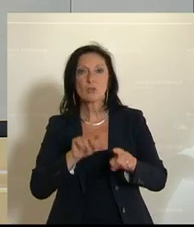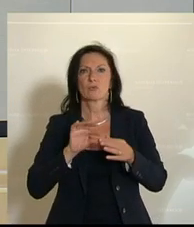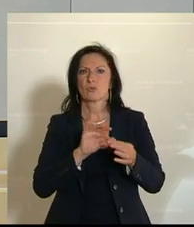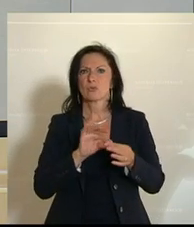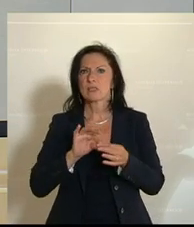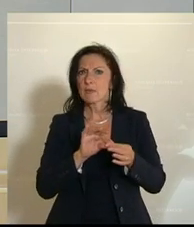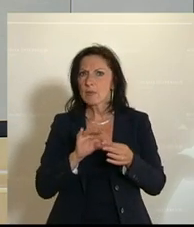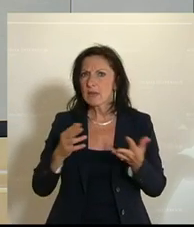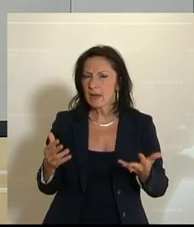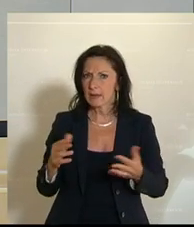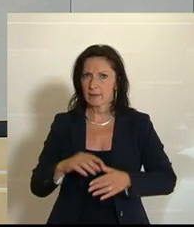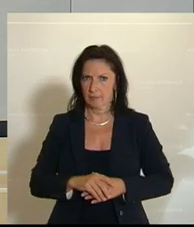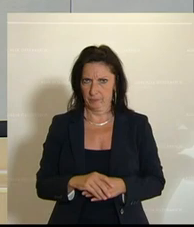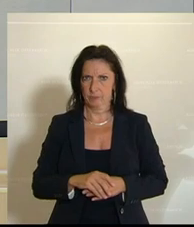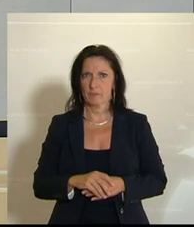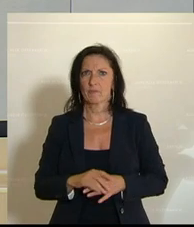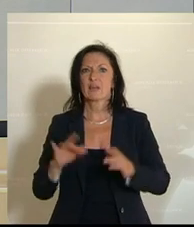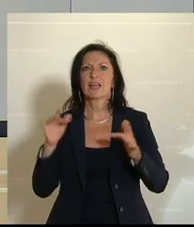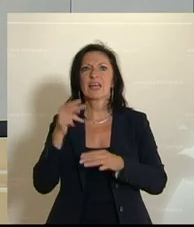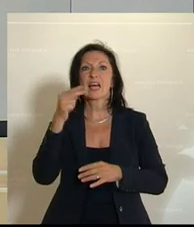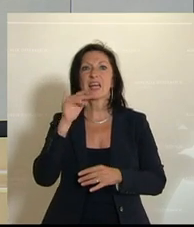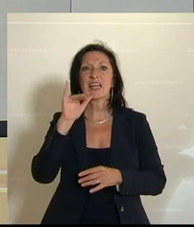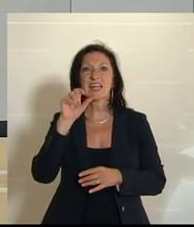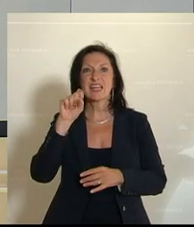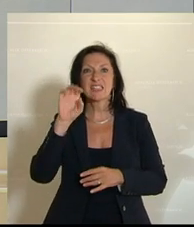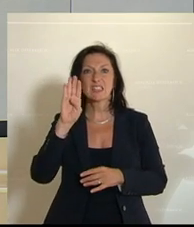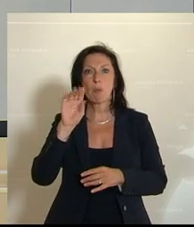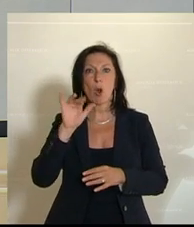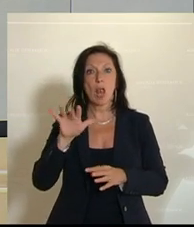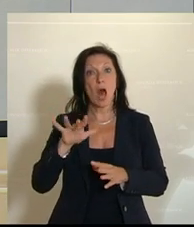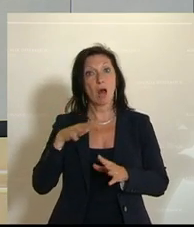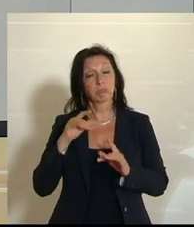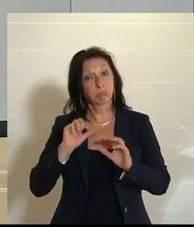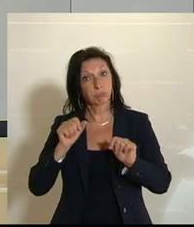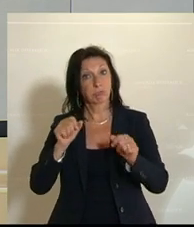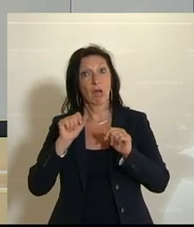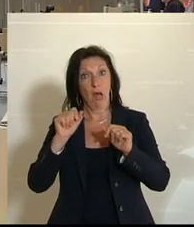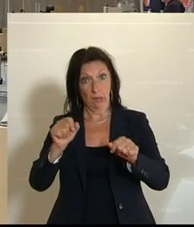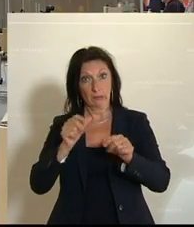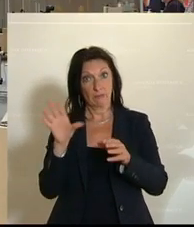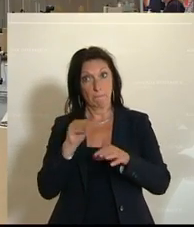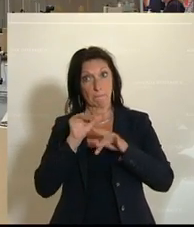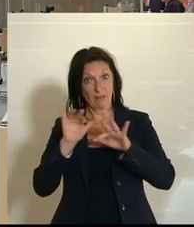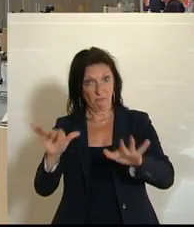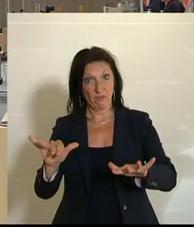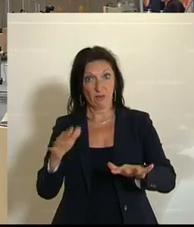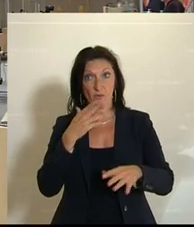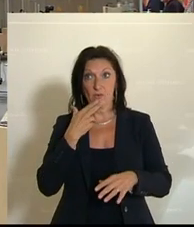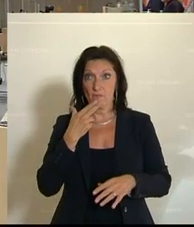betreffend wirksames Vorgehen gegen die Hisbola. Ich bitte Ihnen, Damen und Herren, die sich dafür aussprechen, um ein Zeichen.